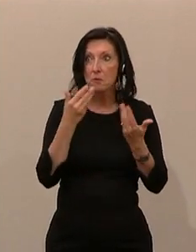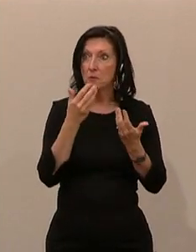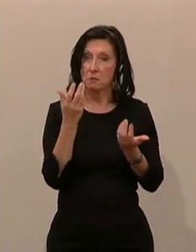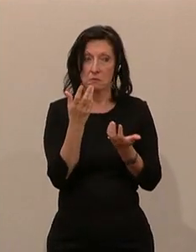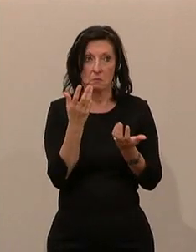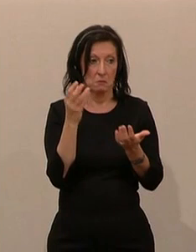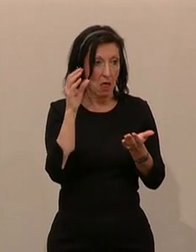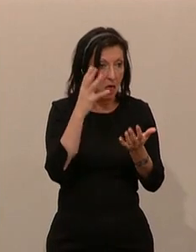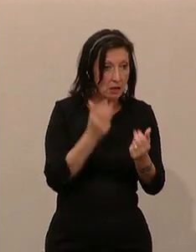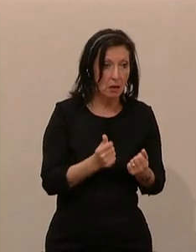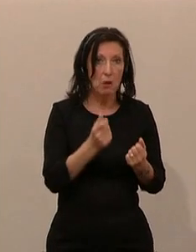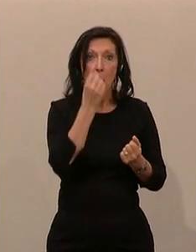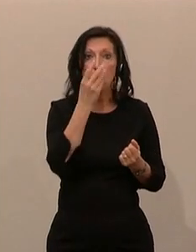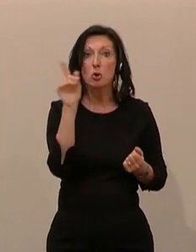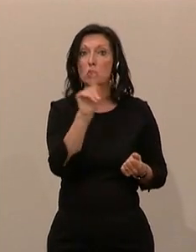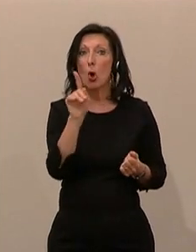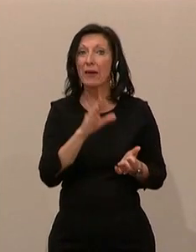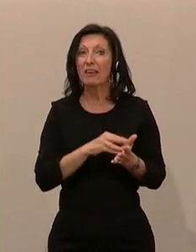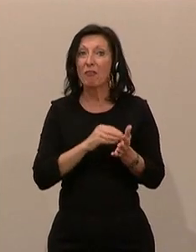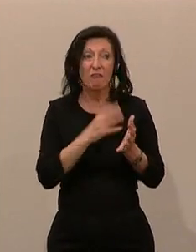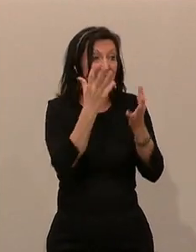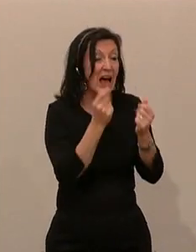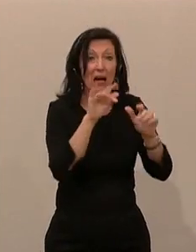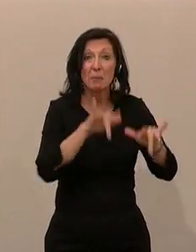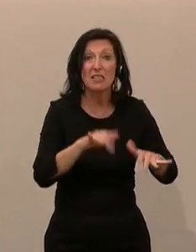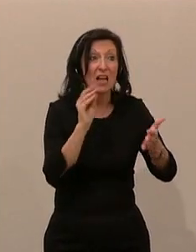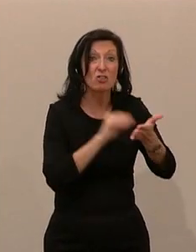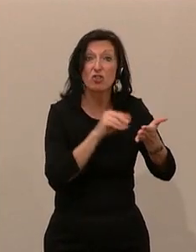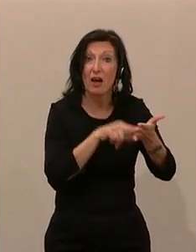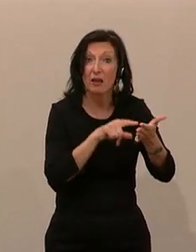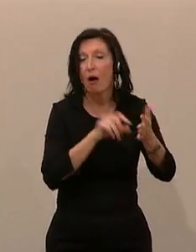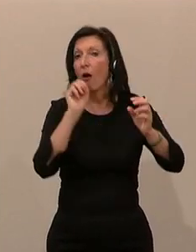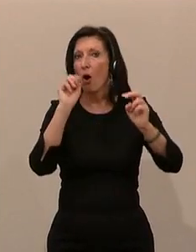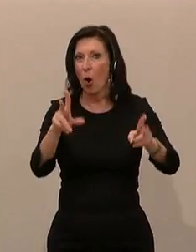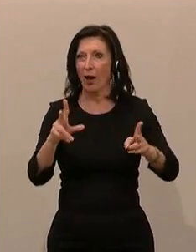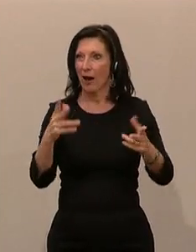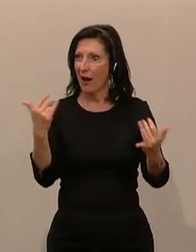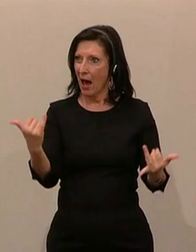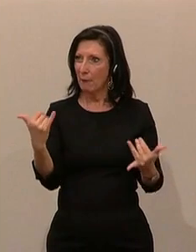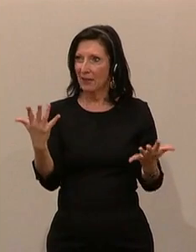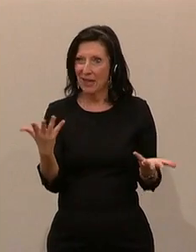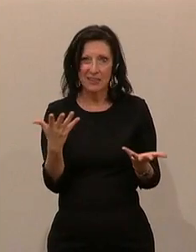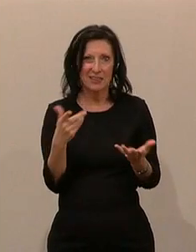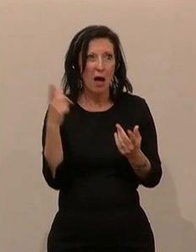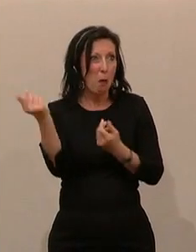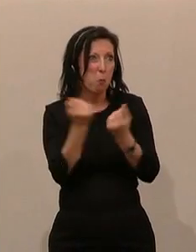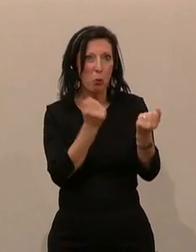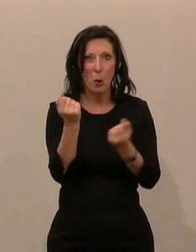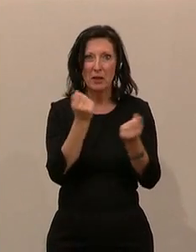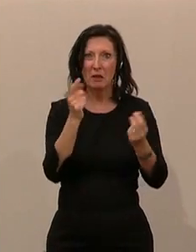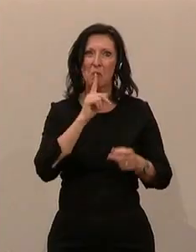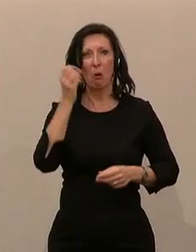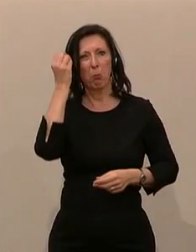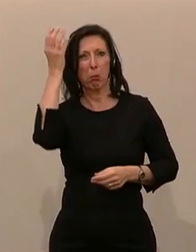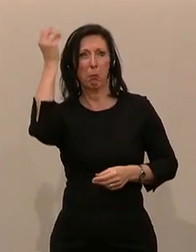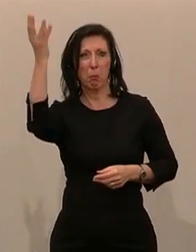einzusetzen. Das soll mir auch recht sein, aber ich will diese Politik der Fakten befreiten, Willkür nicht